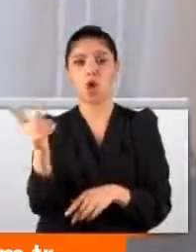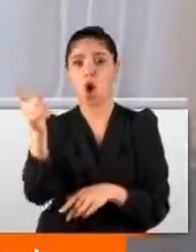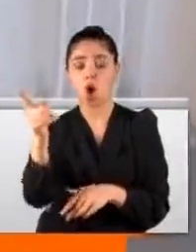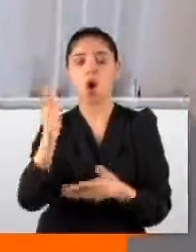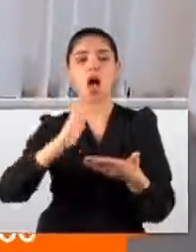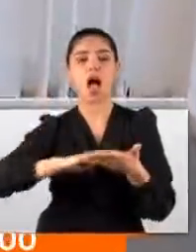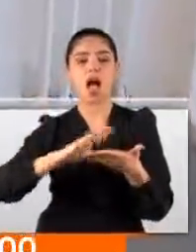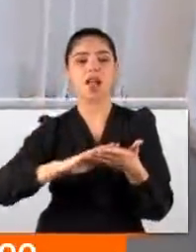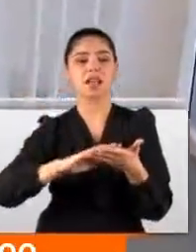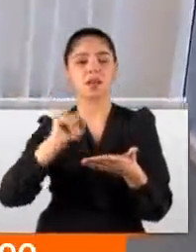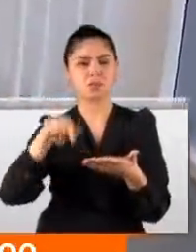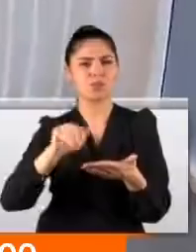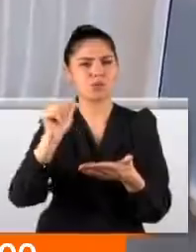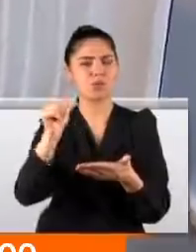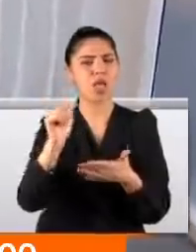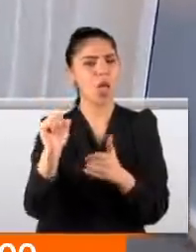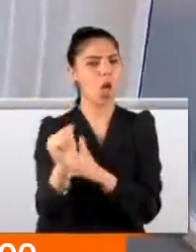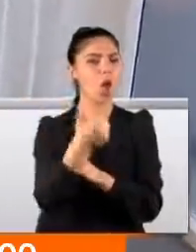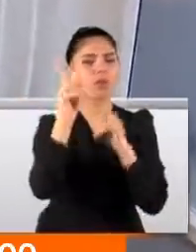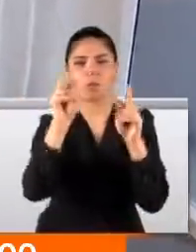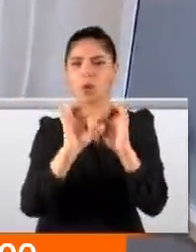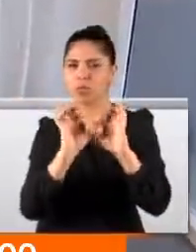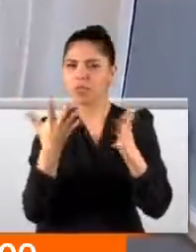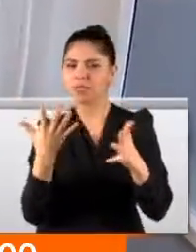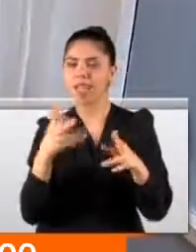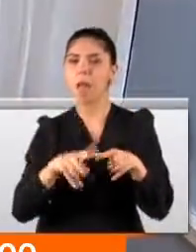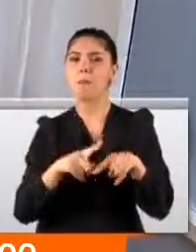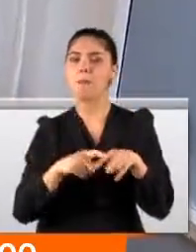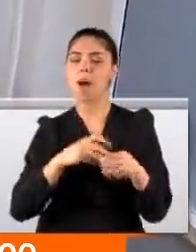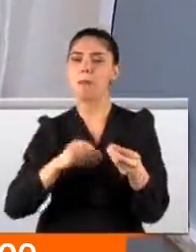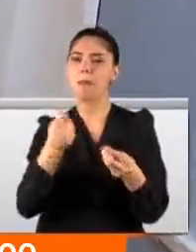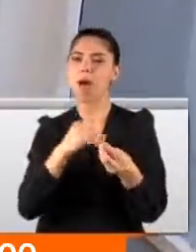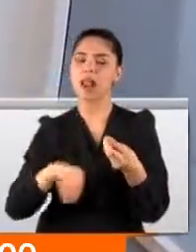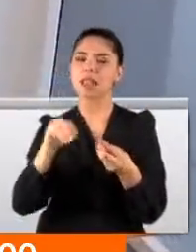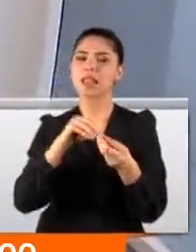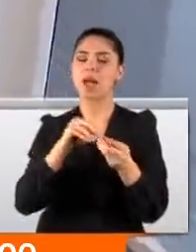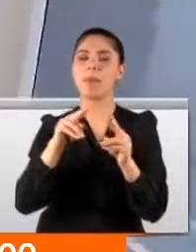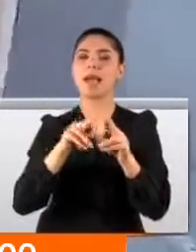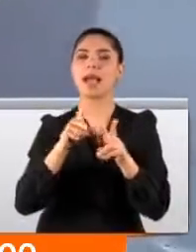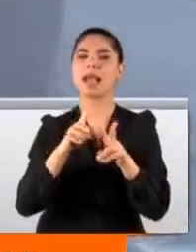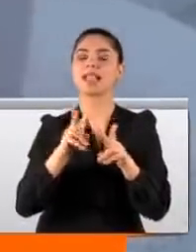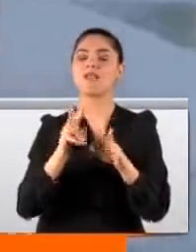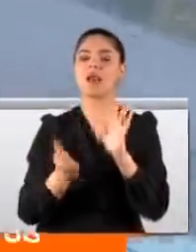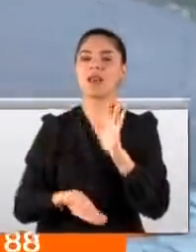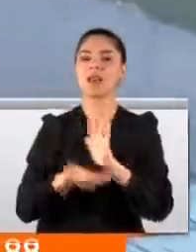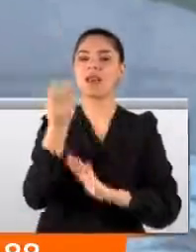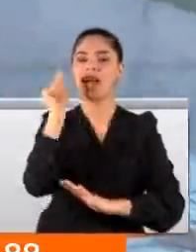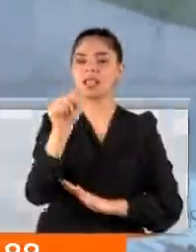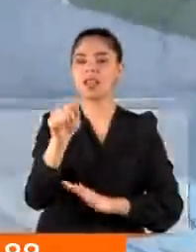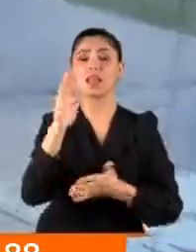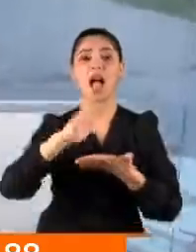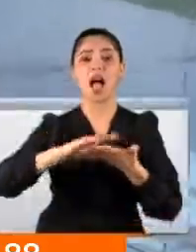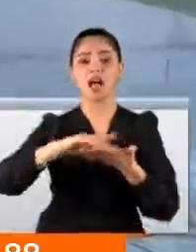arkadaşlarının bugünlerde en önemli gündemi mama fiyatlarındaki KDV'ydi. Artık sadece Mırmır ve